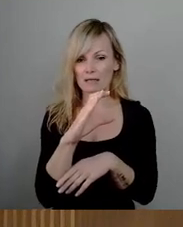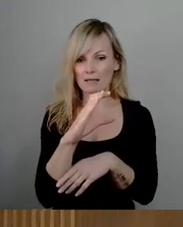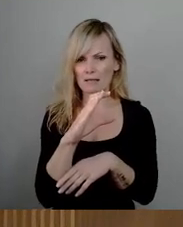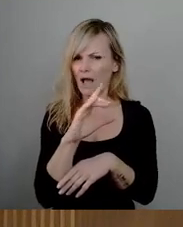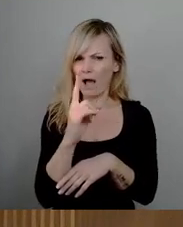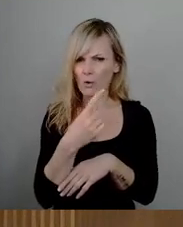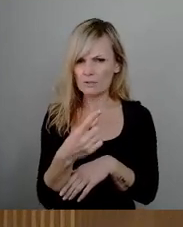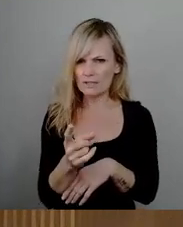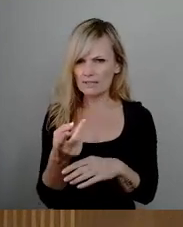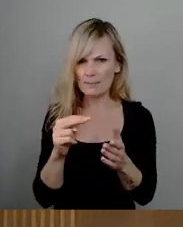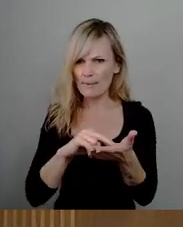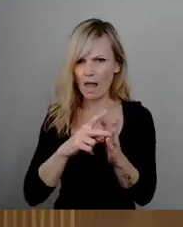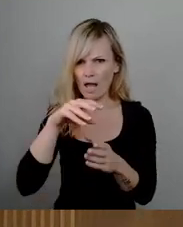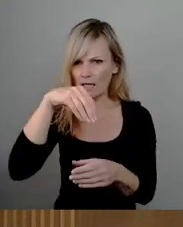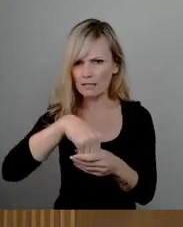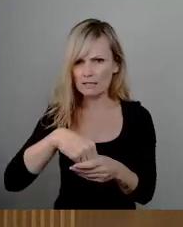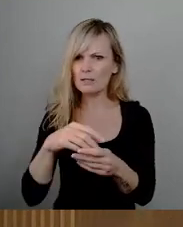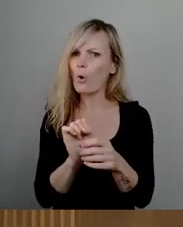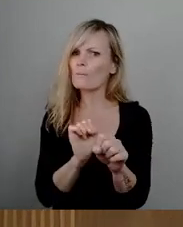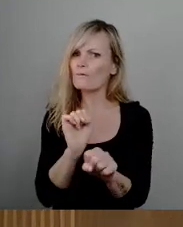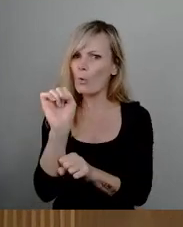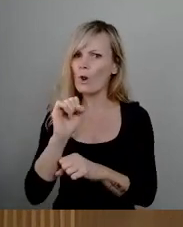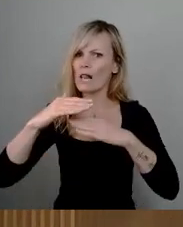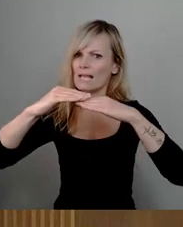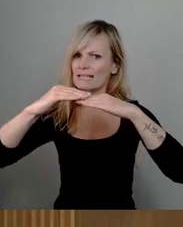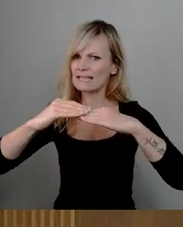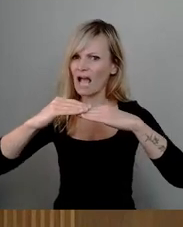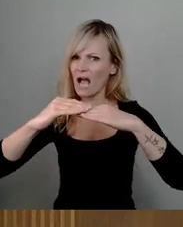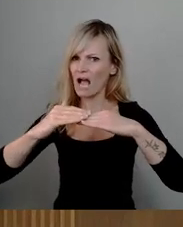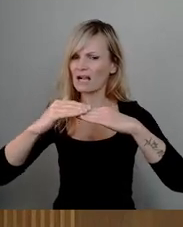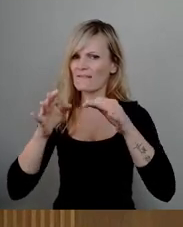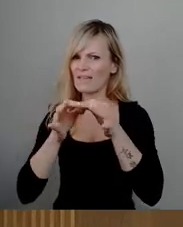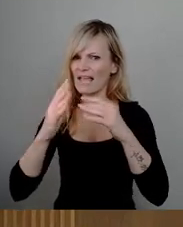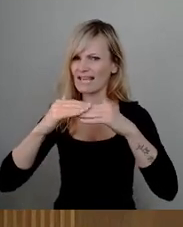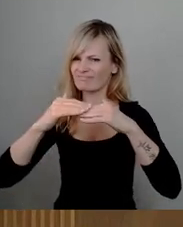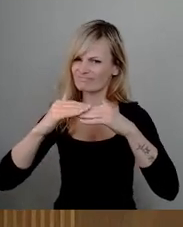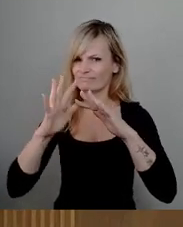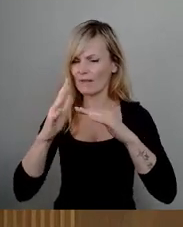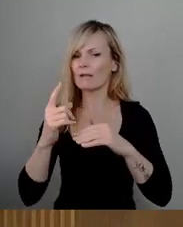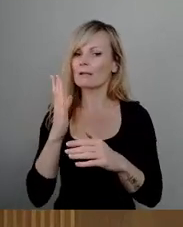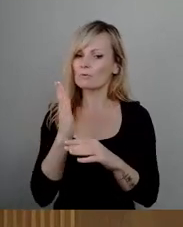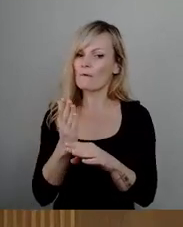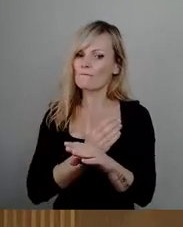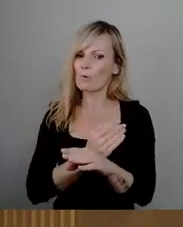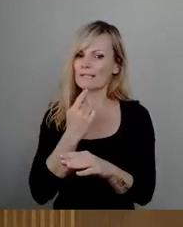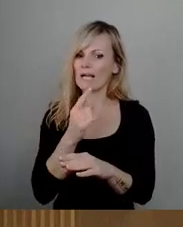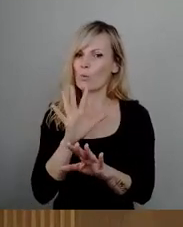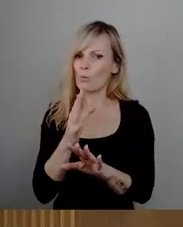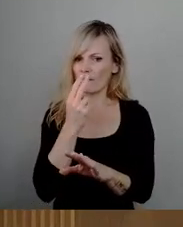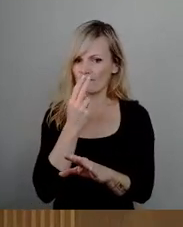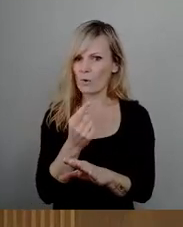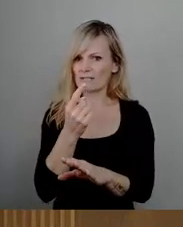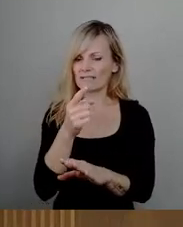obwohl die Tragfähigkeit der Brücke immer wieder angemahnt worden sind. Das Einzige, was bis auf die Kappen und die